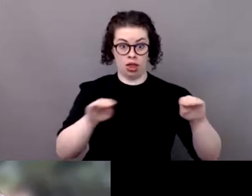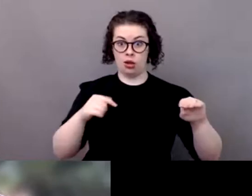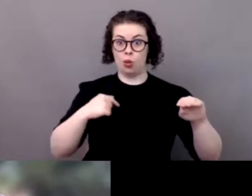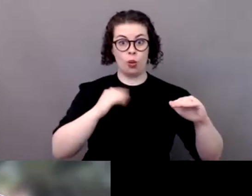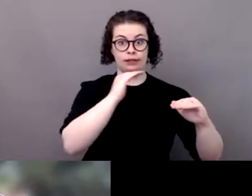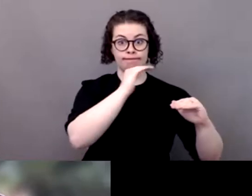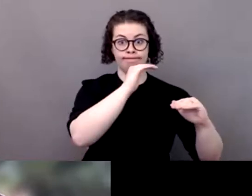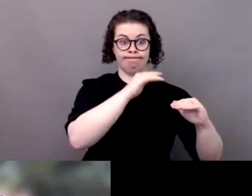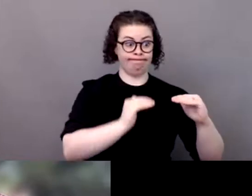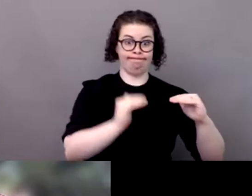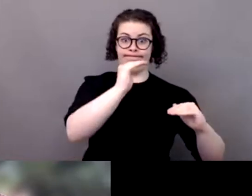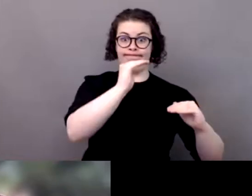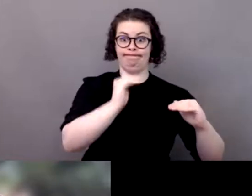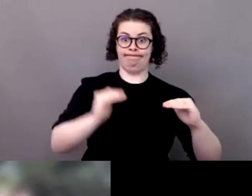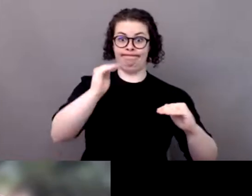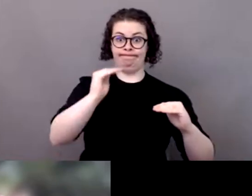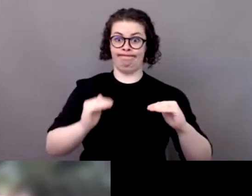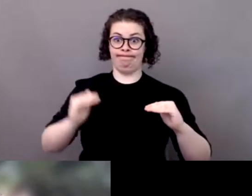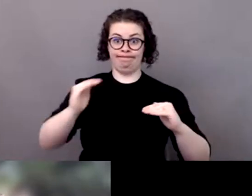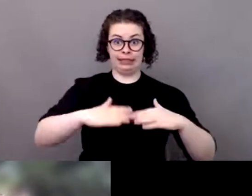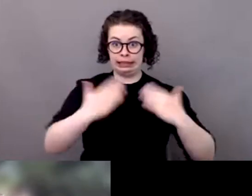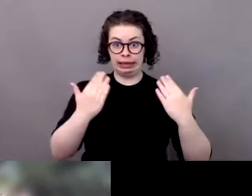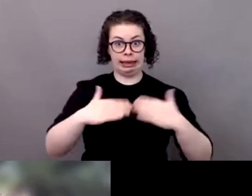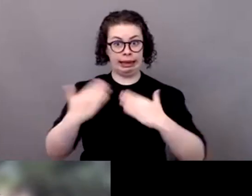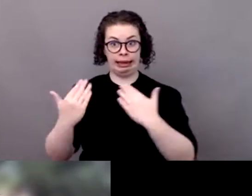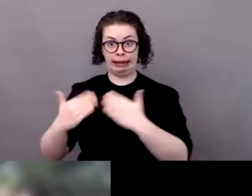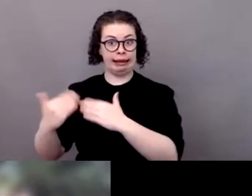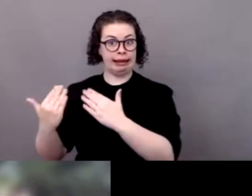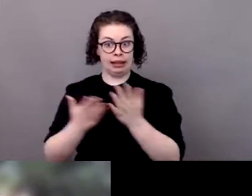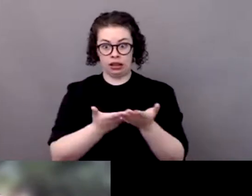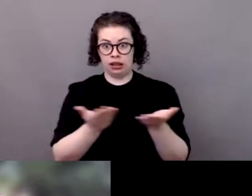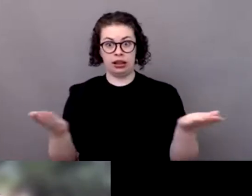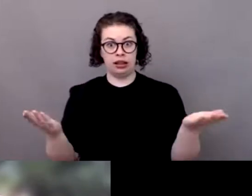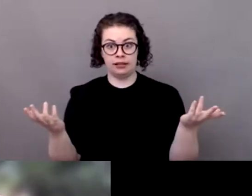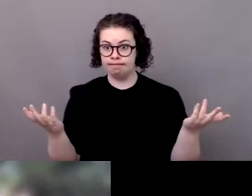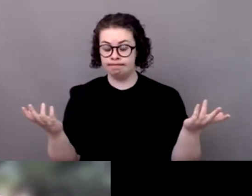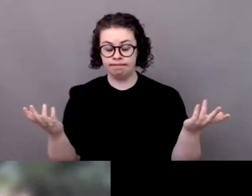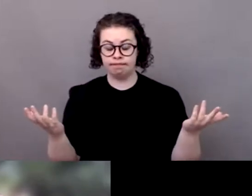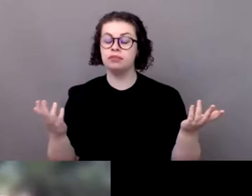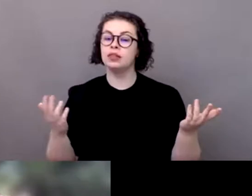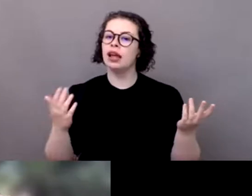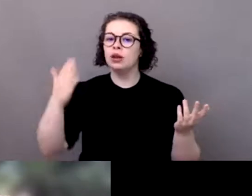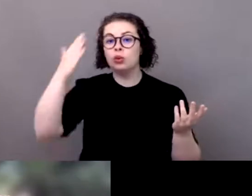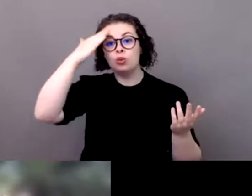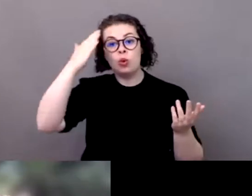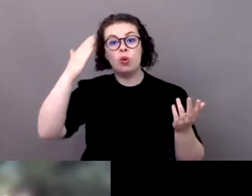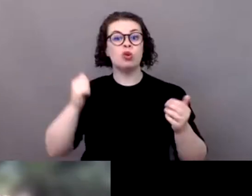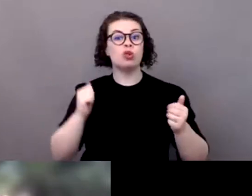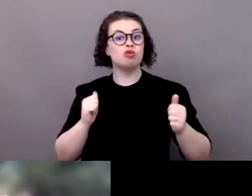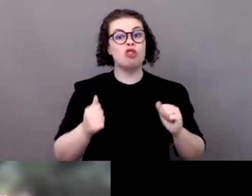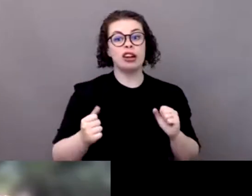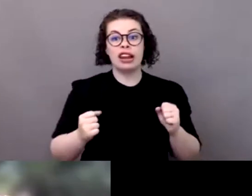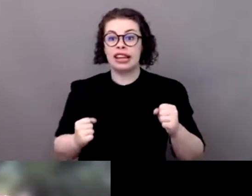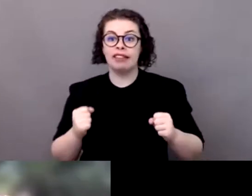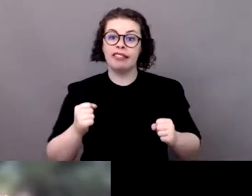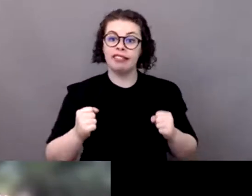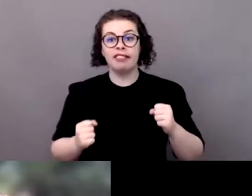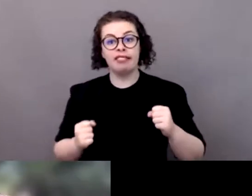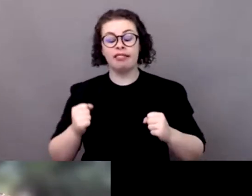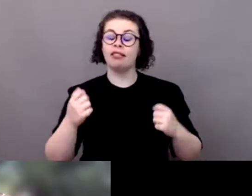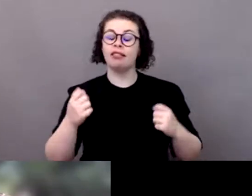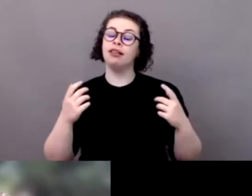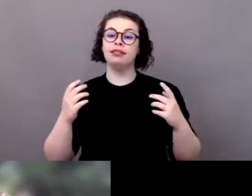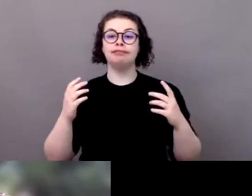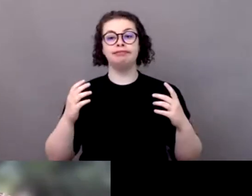donc évidemment la montée des températures la montée des températures qui en conséquence aussi sur la pratique en gymnase nos